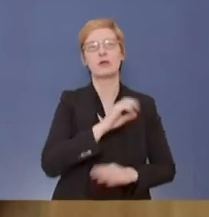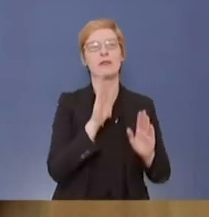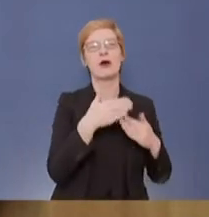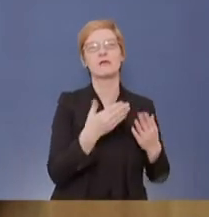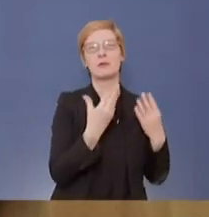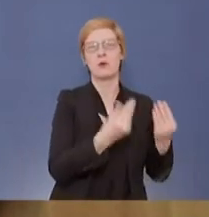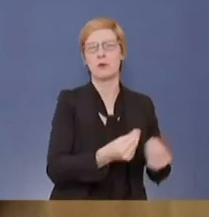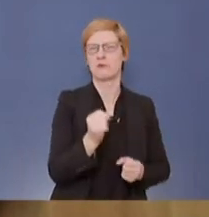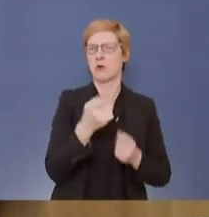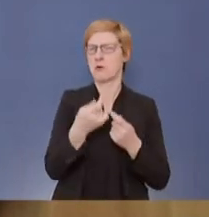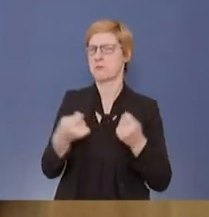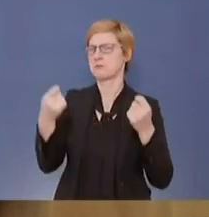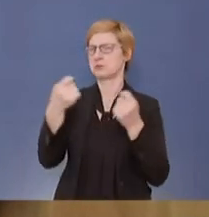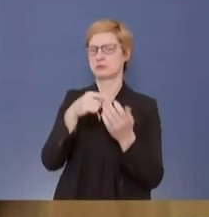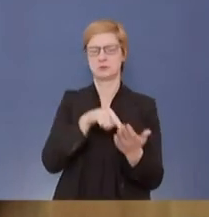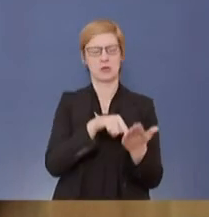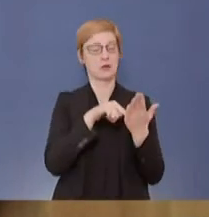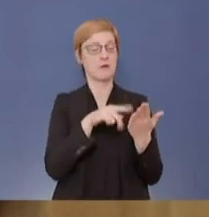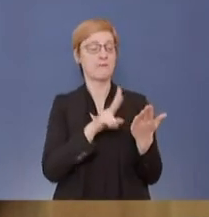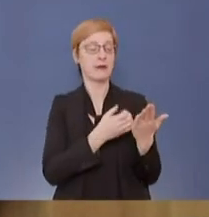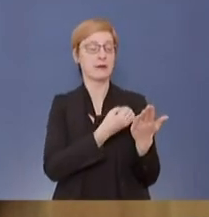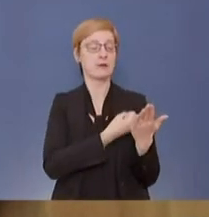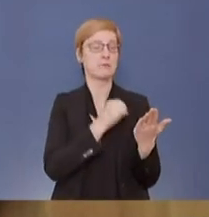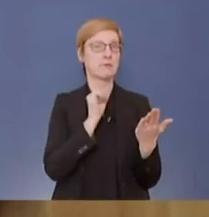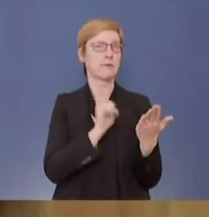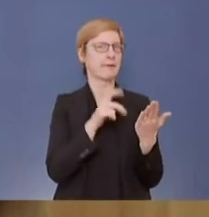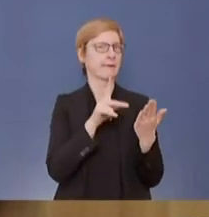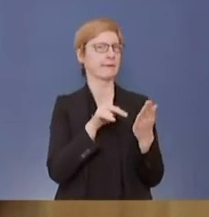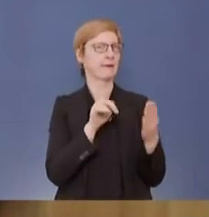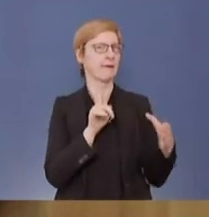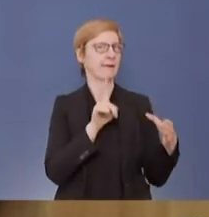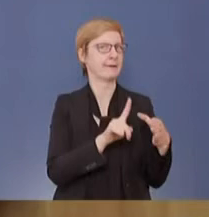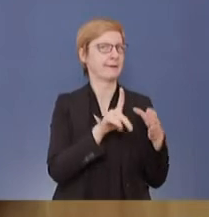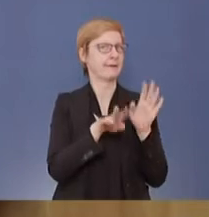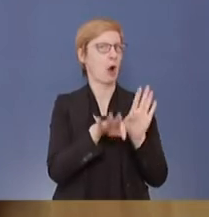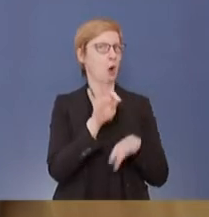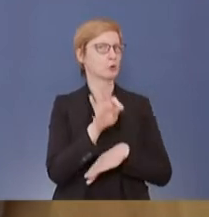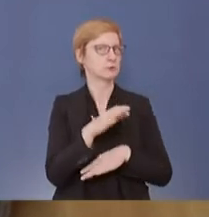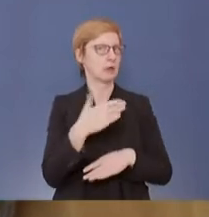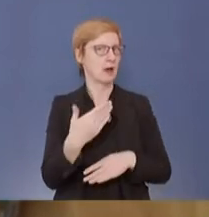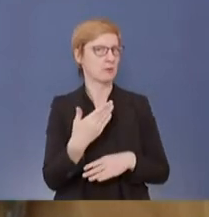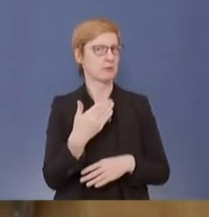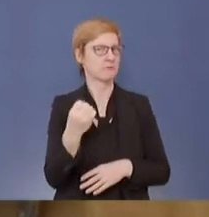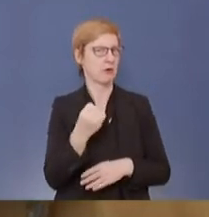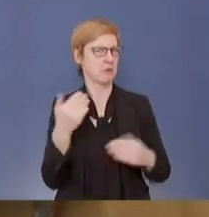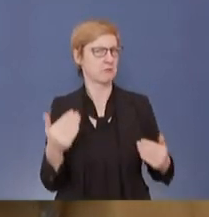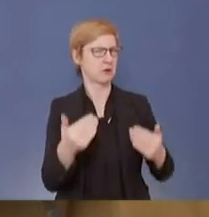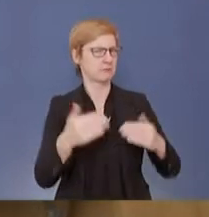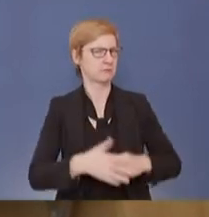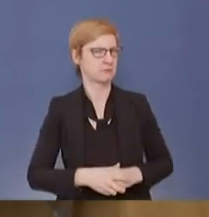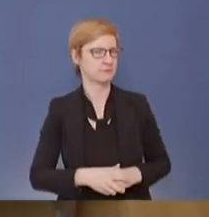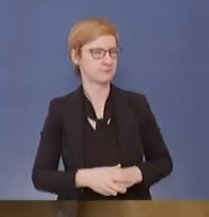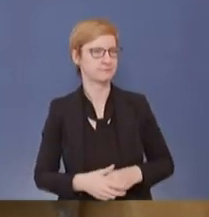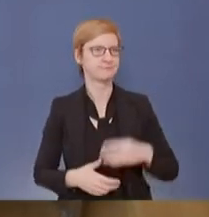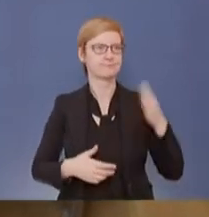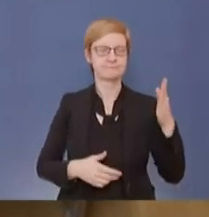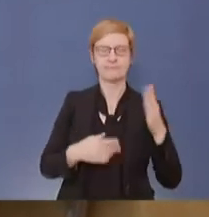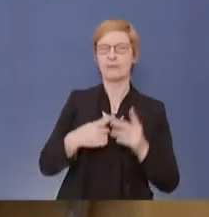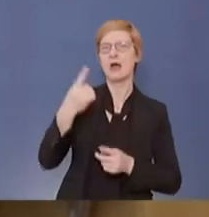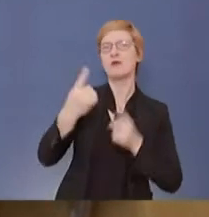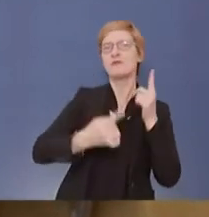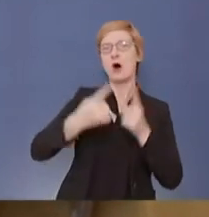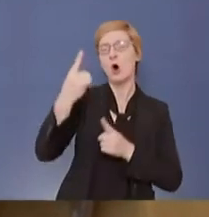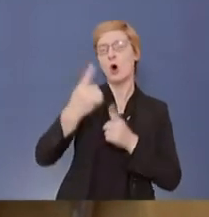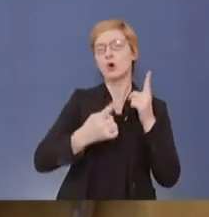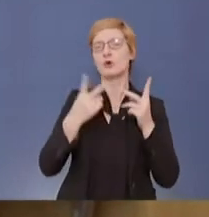entschieden, jetzt schon diese Ausnahmen möglich zu machen und wie ist das begründet? Frau Buschow, da diese Verordnung noch Gegenstand von